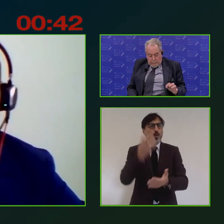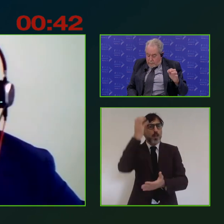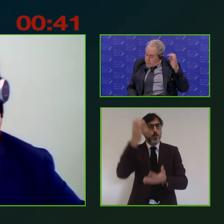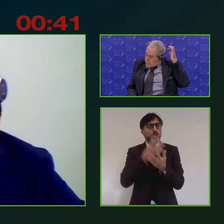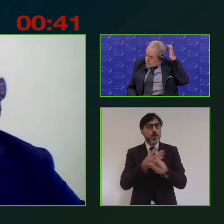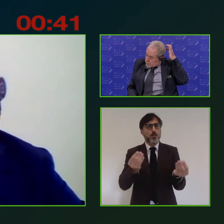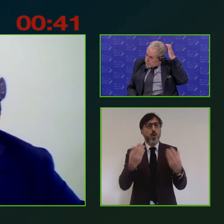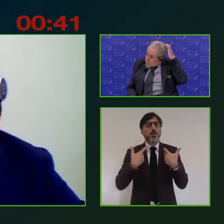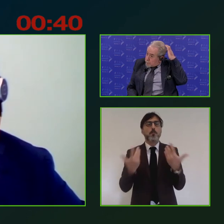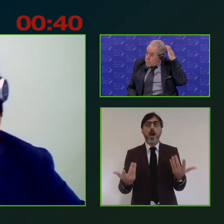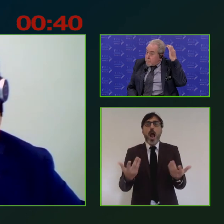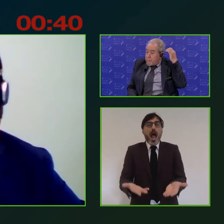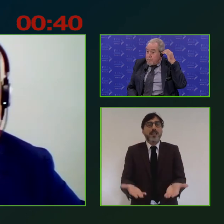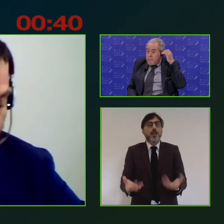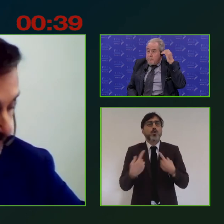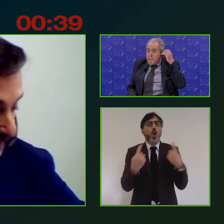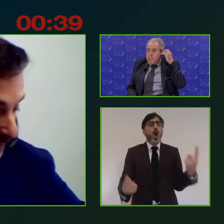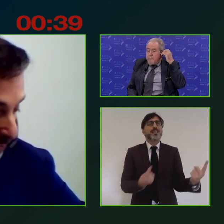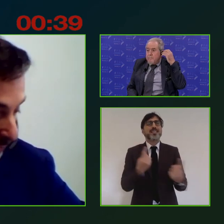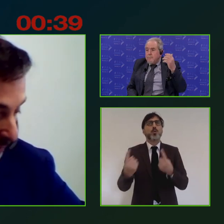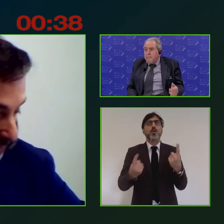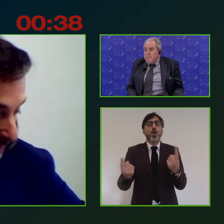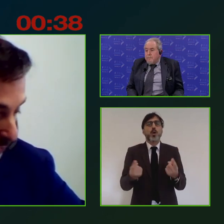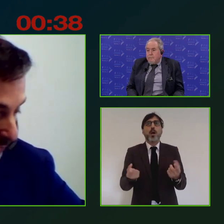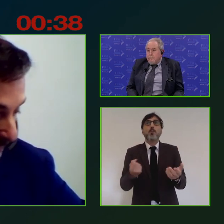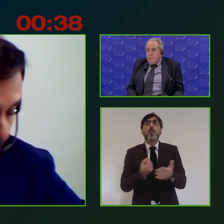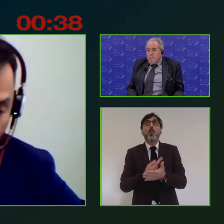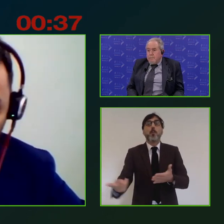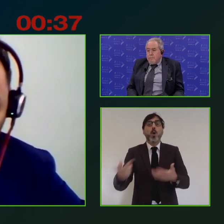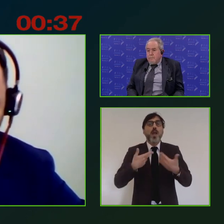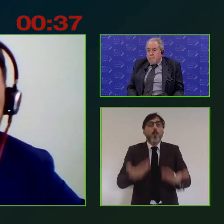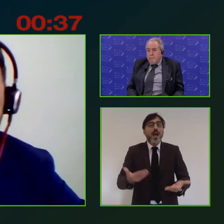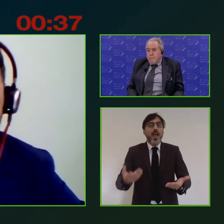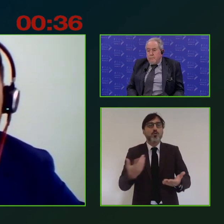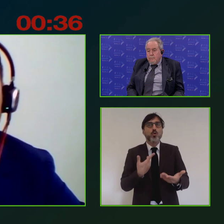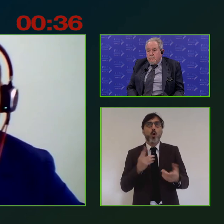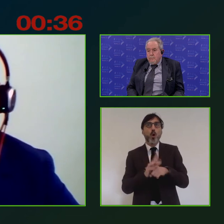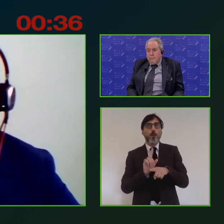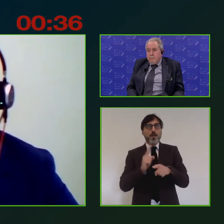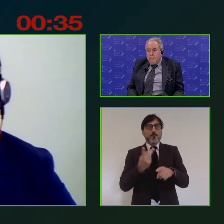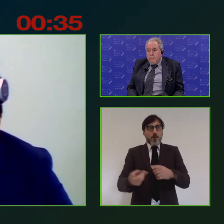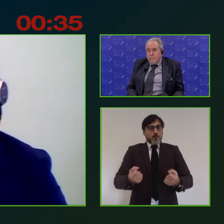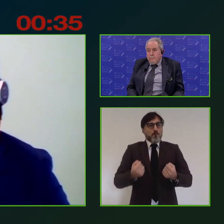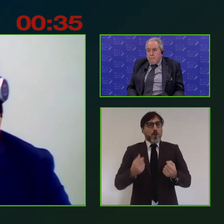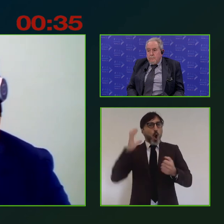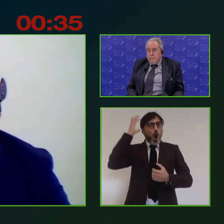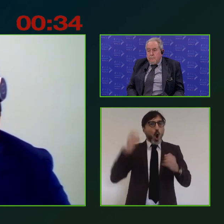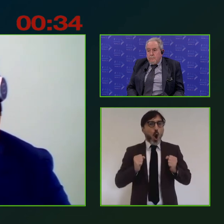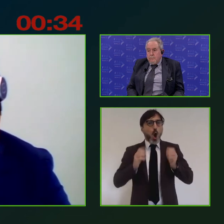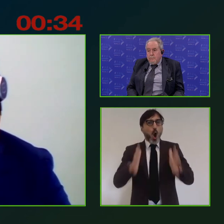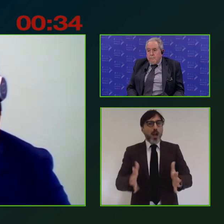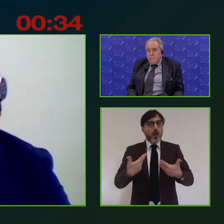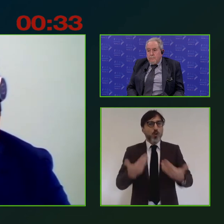canto siamo anche in una condizione per la quale se non proviamo a gettare il cuore oltre l'ostacolo ora probabilmente non ci riusciremo mai e quindi fuori dall